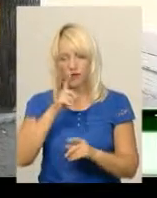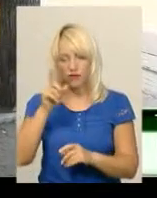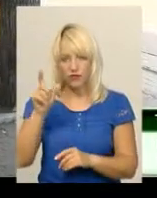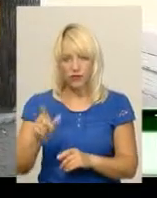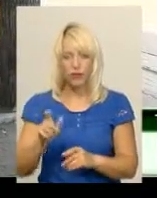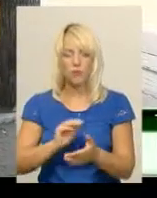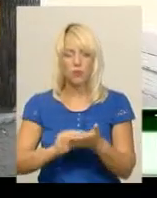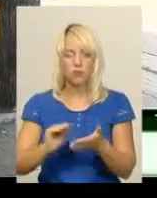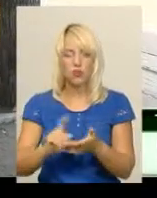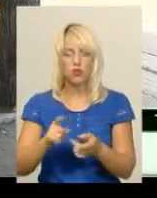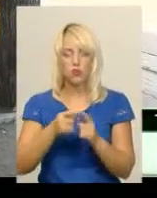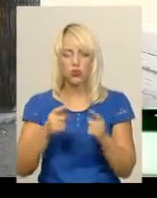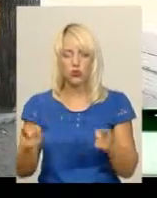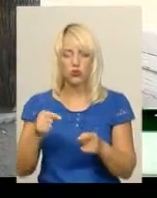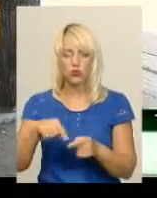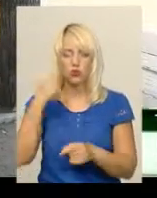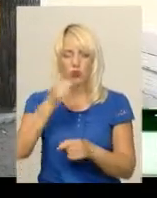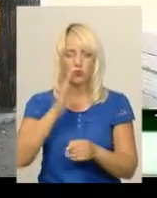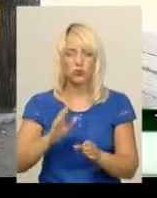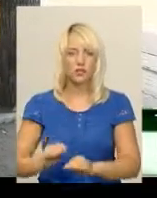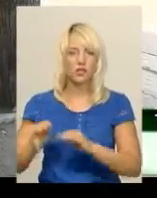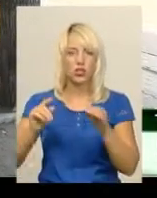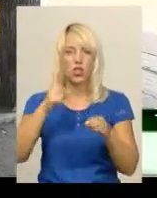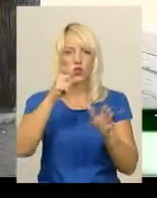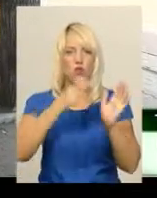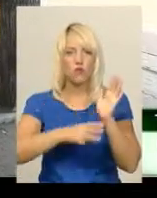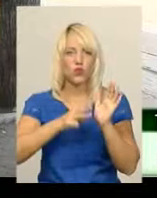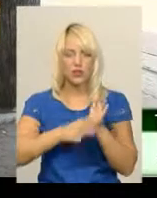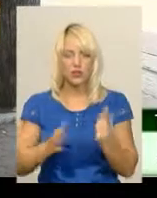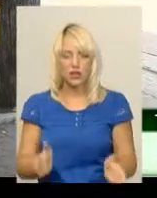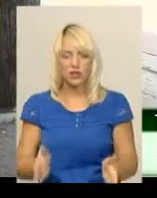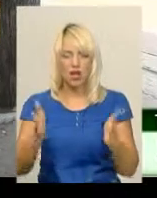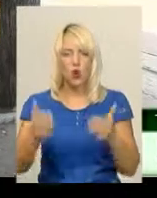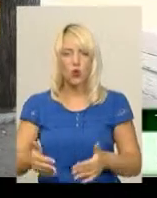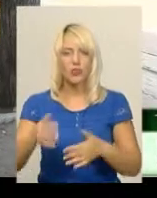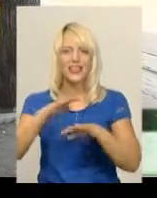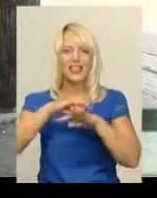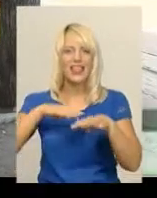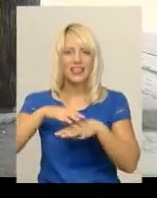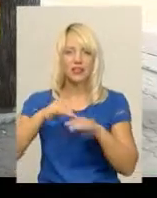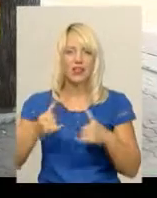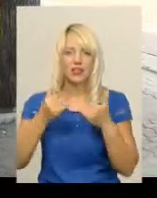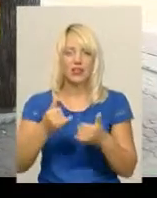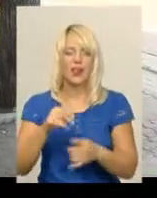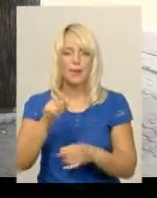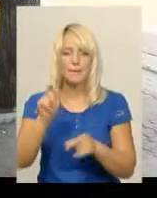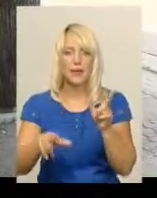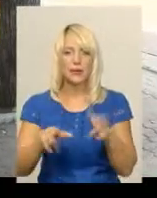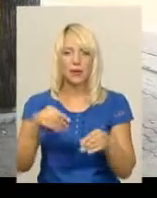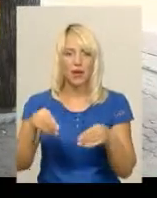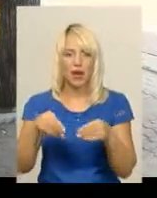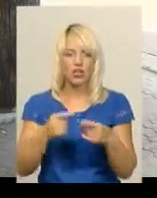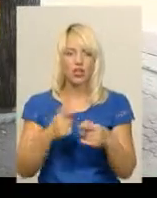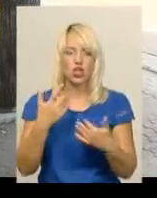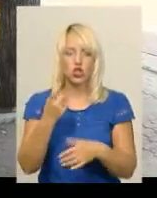року має встановити 180 контейнерів для пет-пляшки. Перші 100 контейнерів він